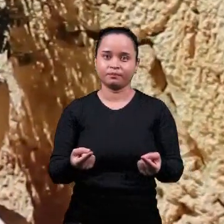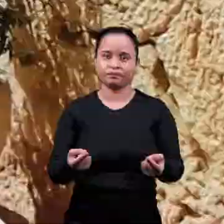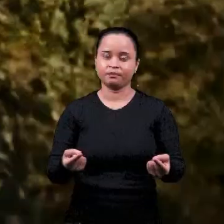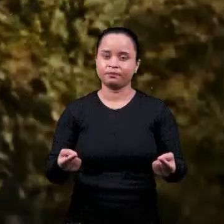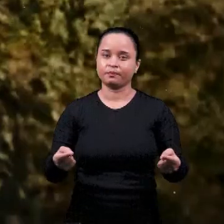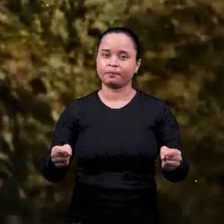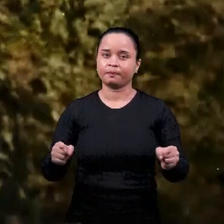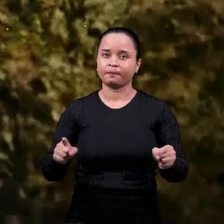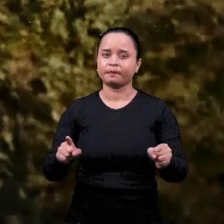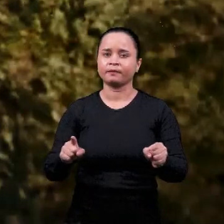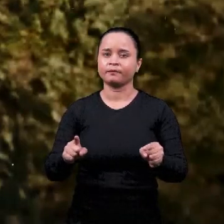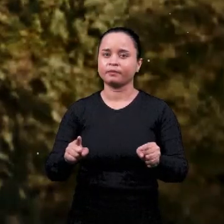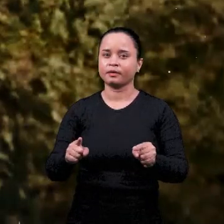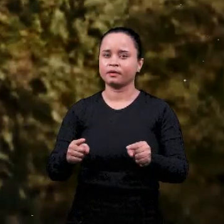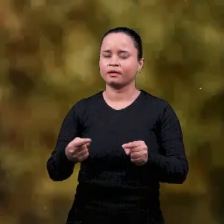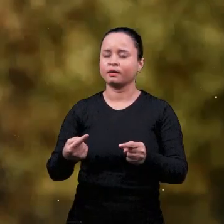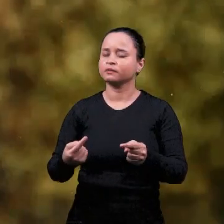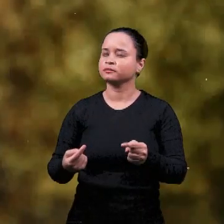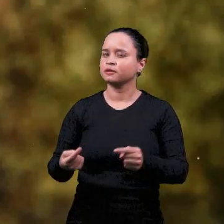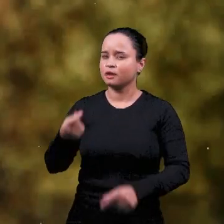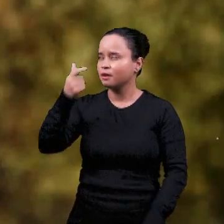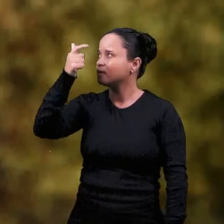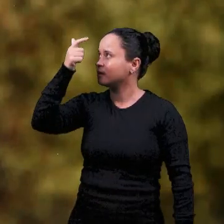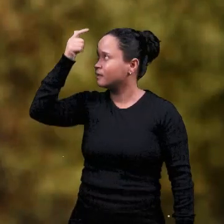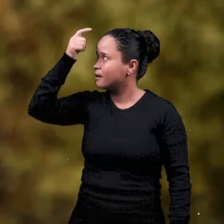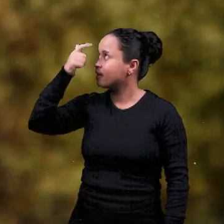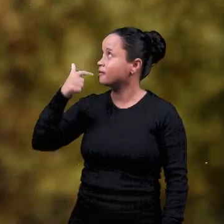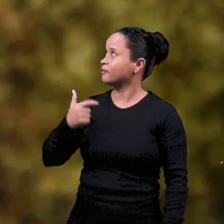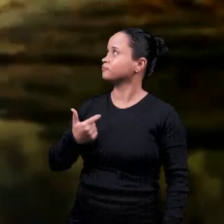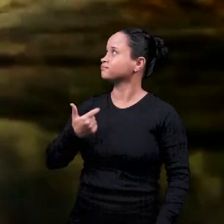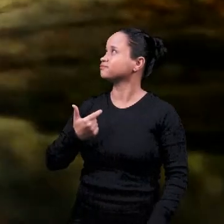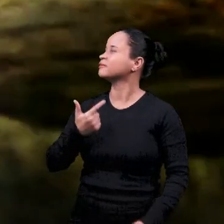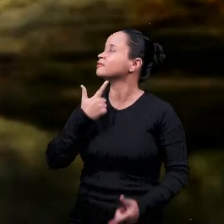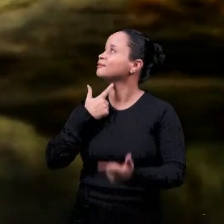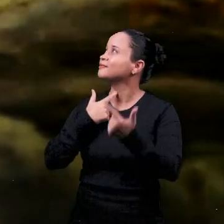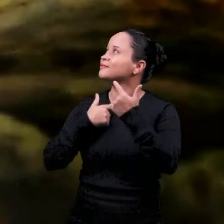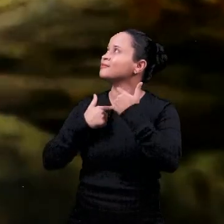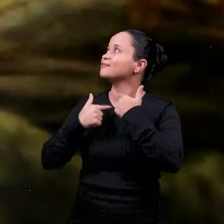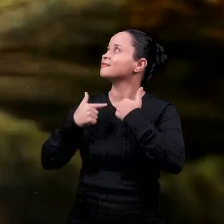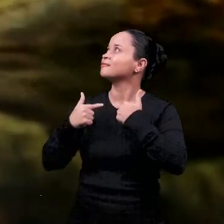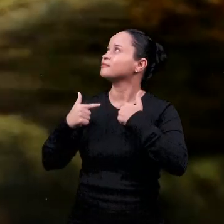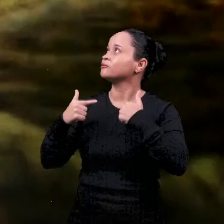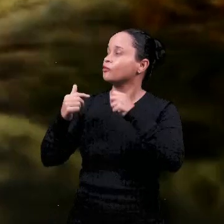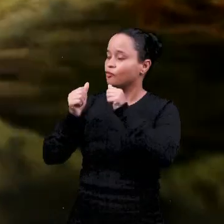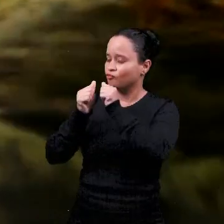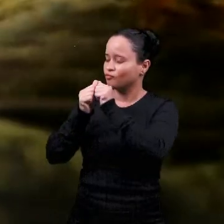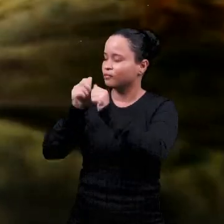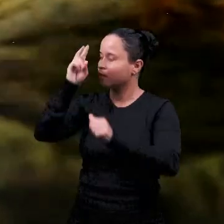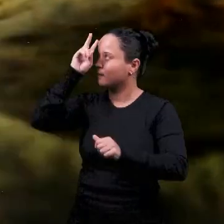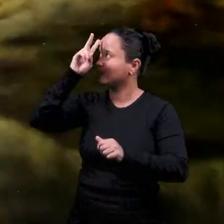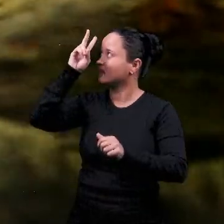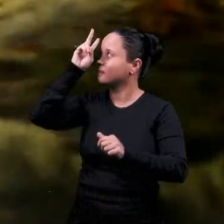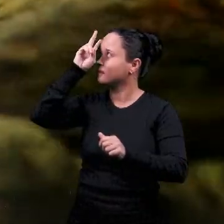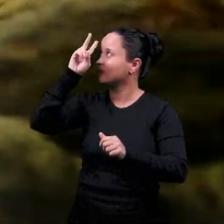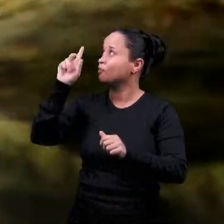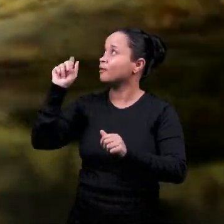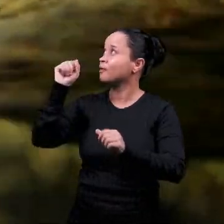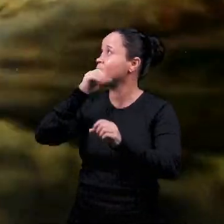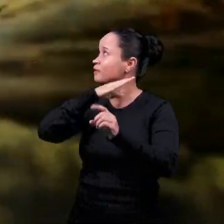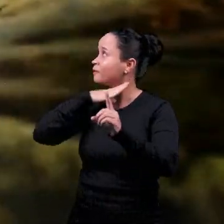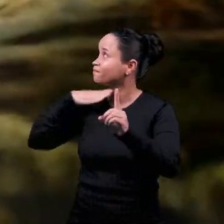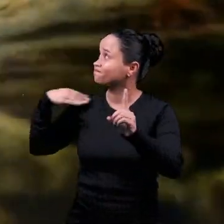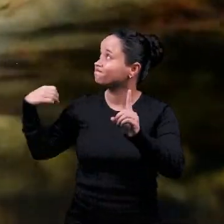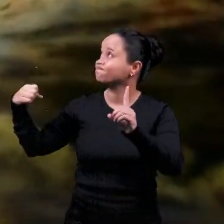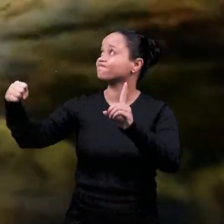У ног креста я хочу находиться. Откуда